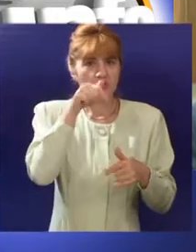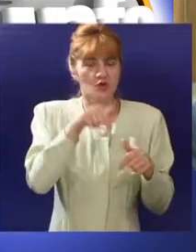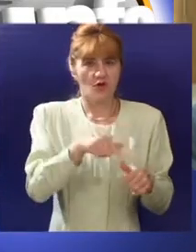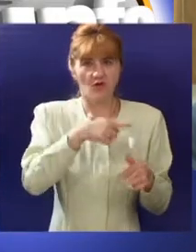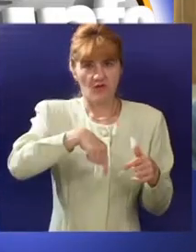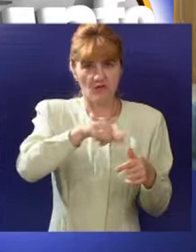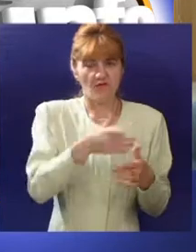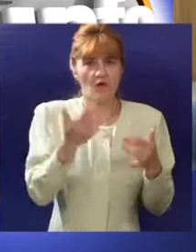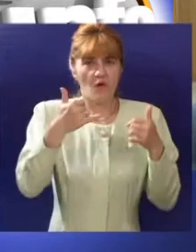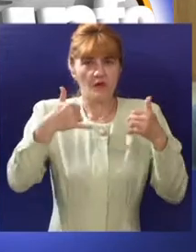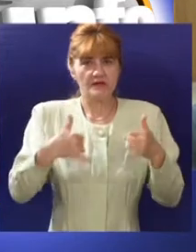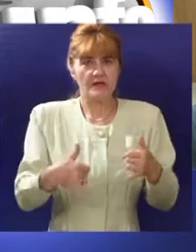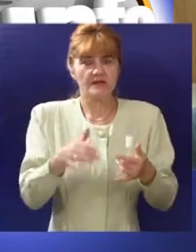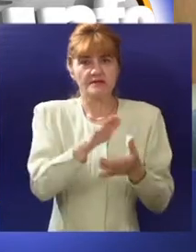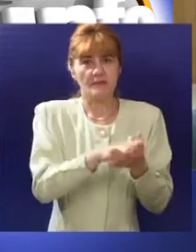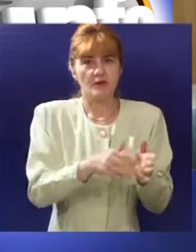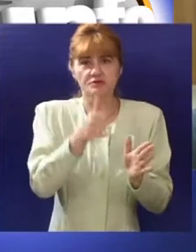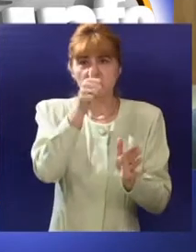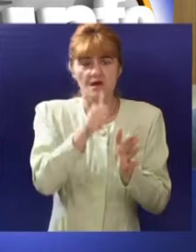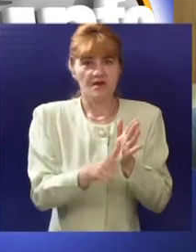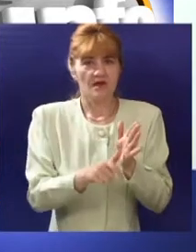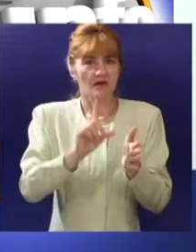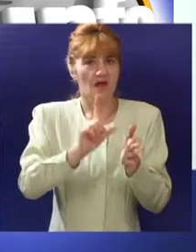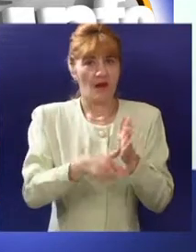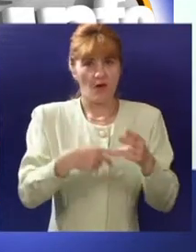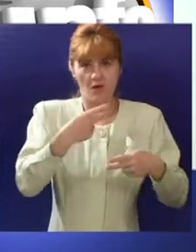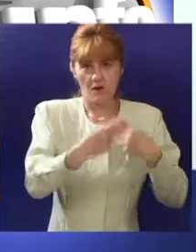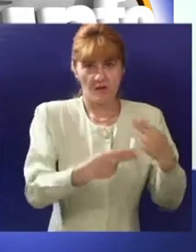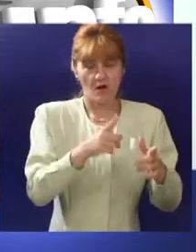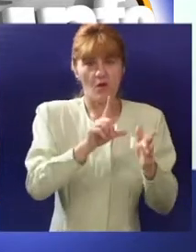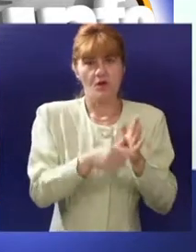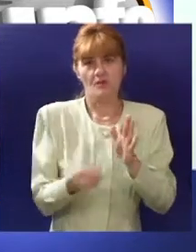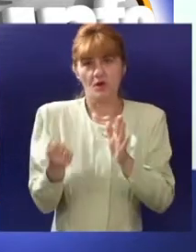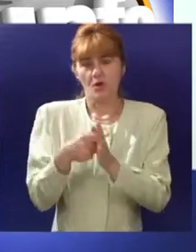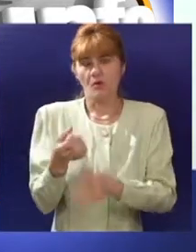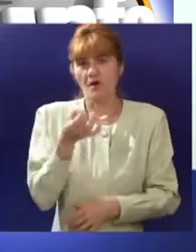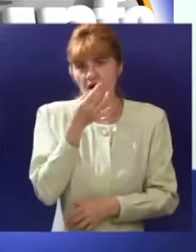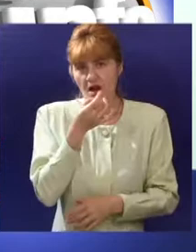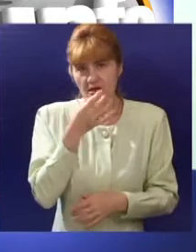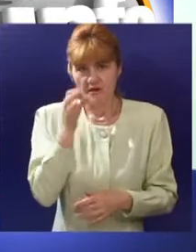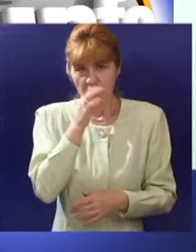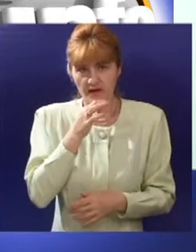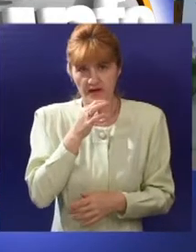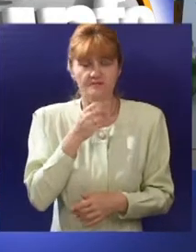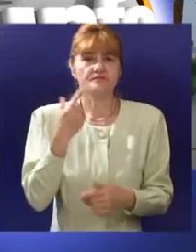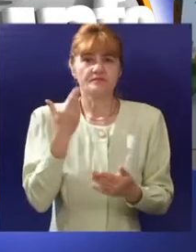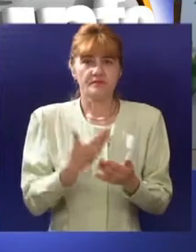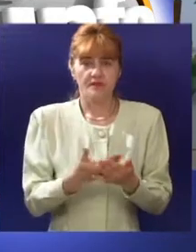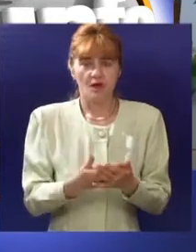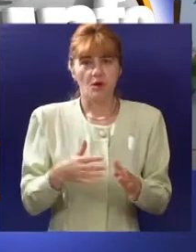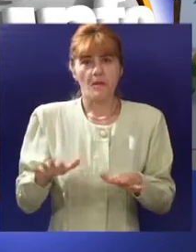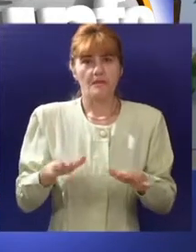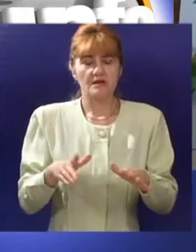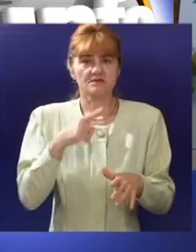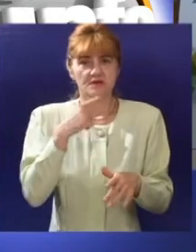mesne zajednice Peščara od danas imati priliku da na jednom mestu odmah nakon pregleda dođu i do lekova. S tim u vezi ministar Stanković je